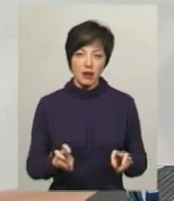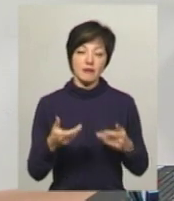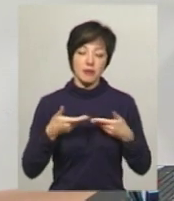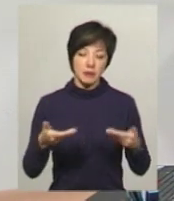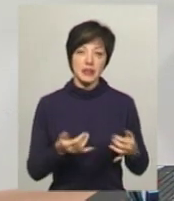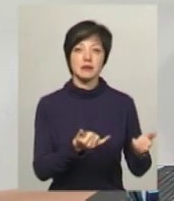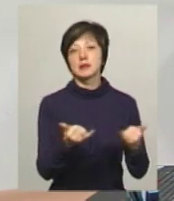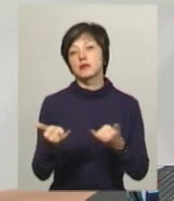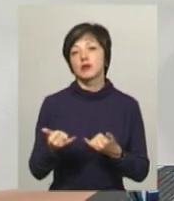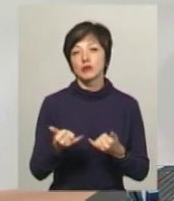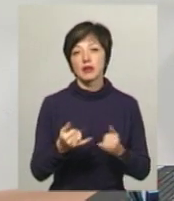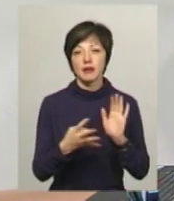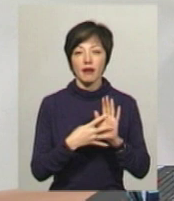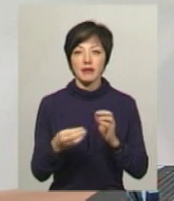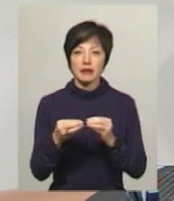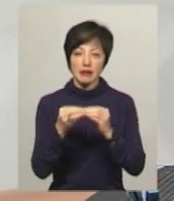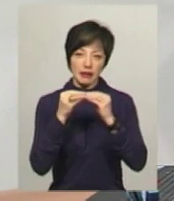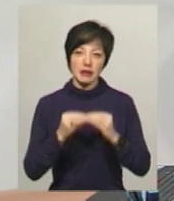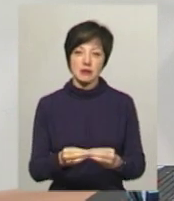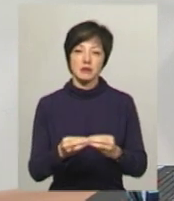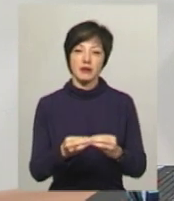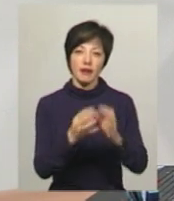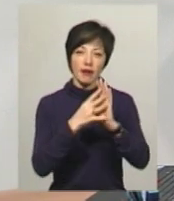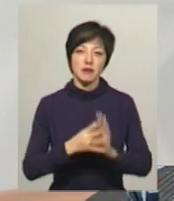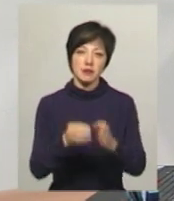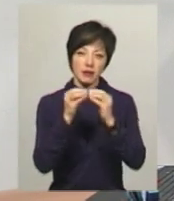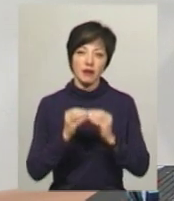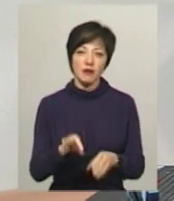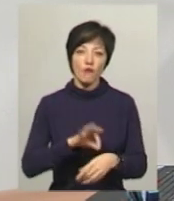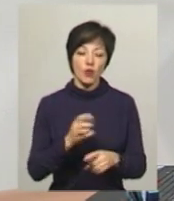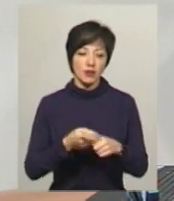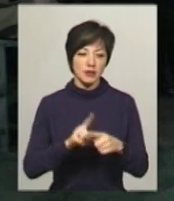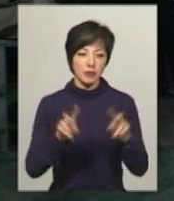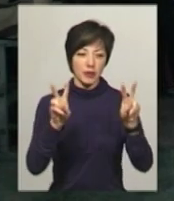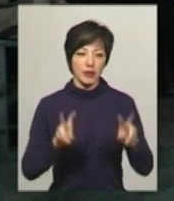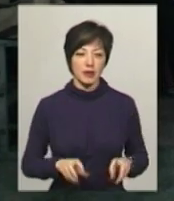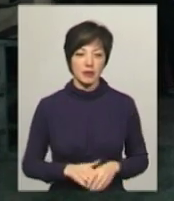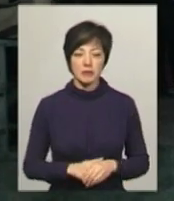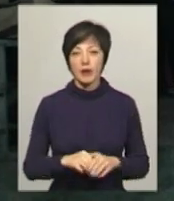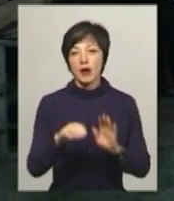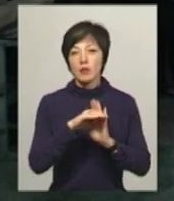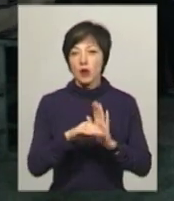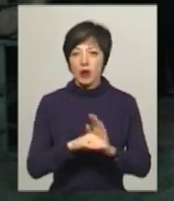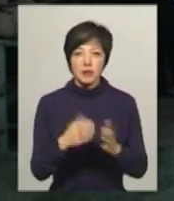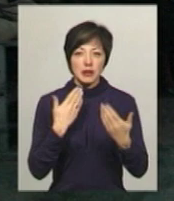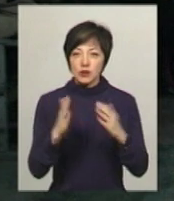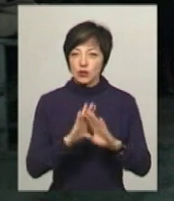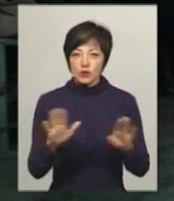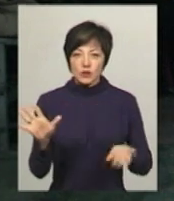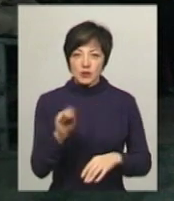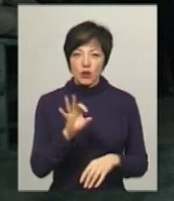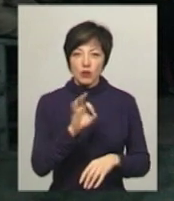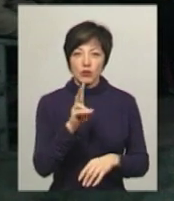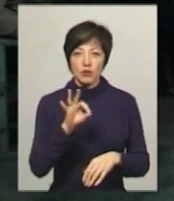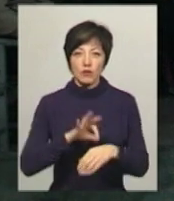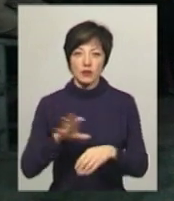забезпечуємо на 9-10 місяців хворих саме оцими препаратами. Програма не стосується всіх онкохворих.